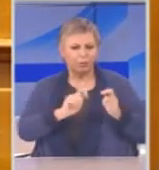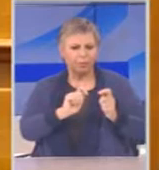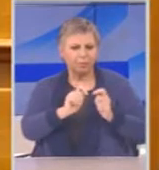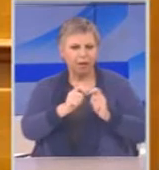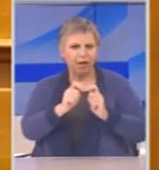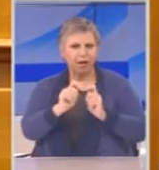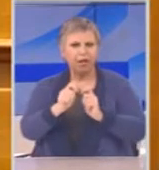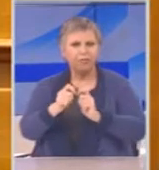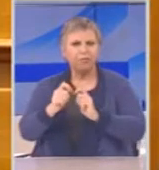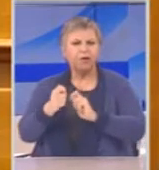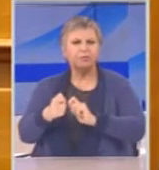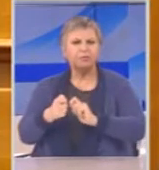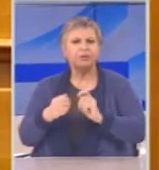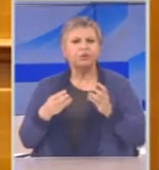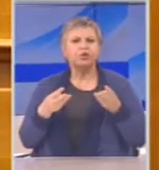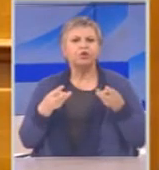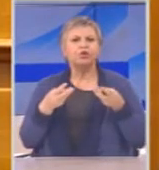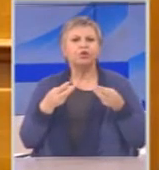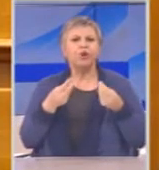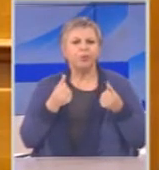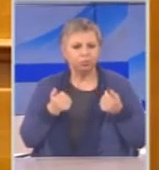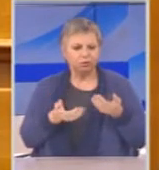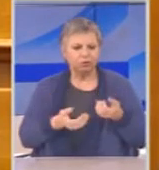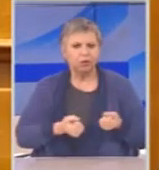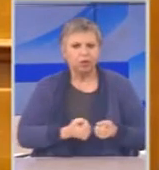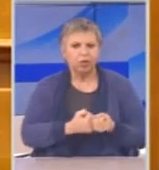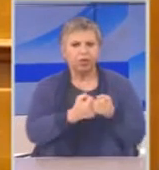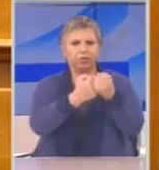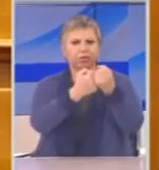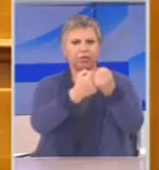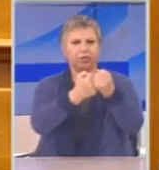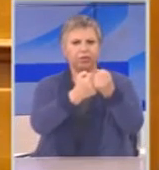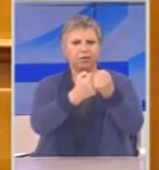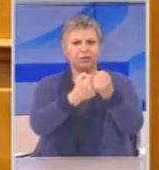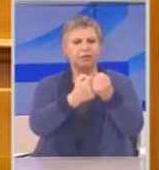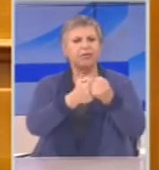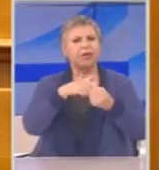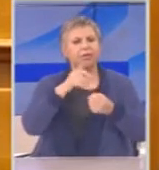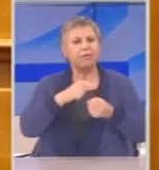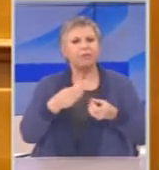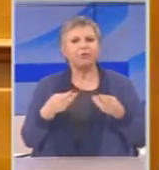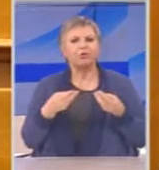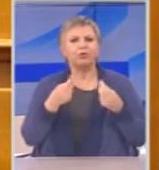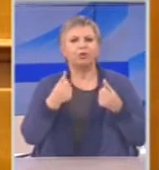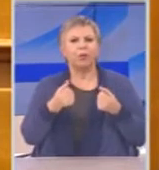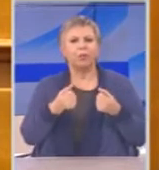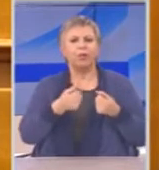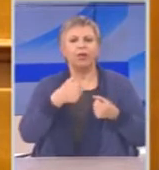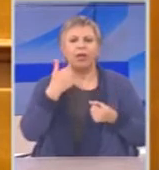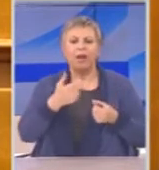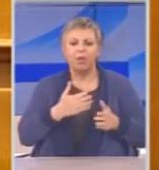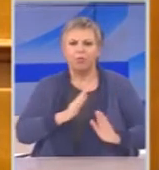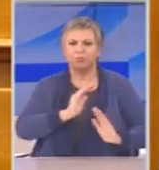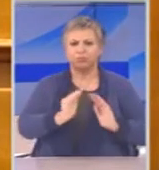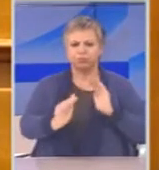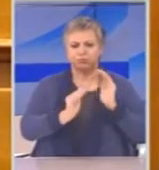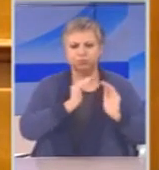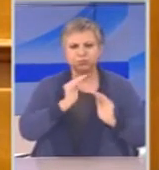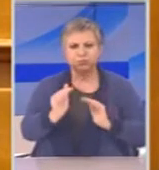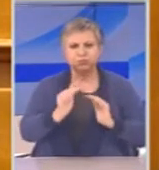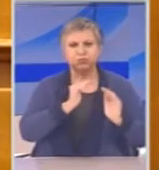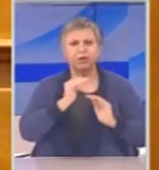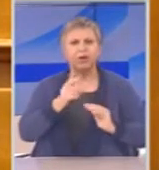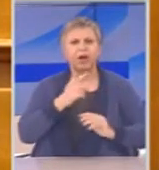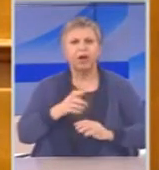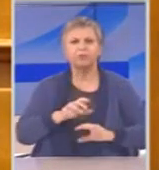εξυπηρετούν τη διαπλοκή και τη διαφθορά, αλλά και να της προσφέρει προστασία και ασυλία. Από